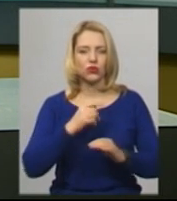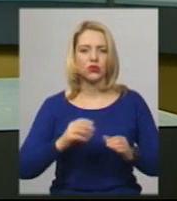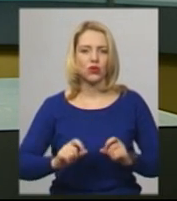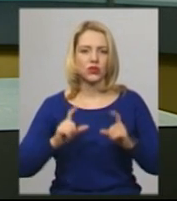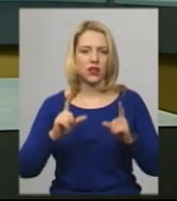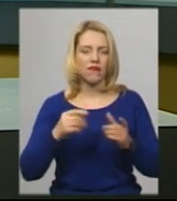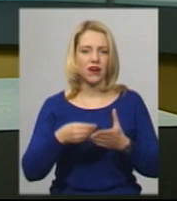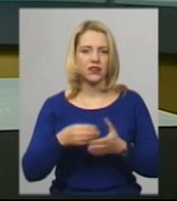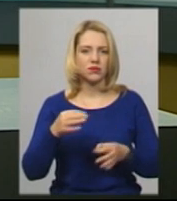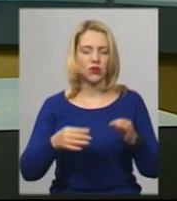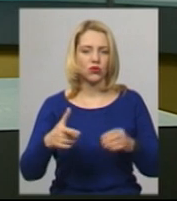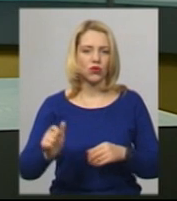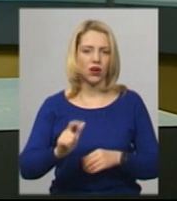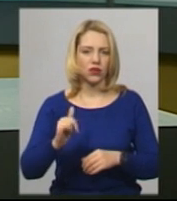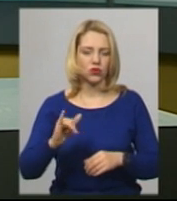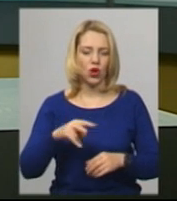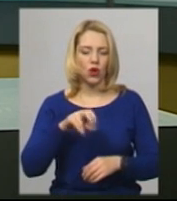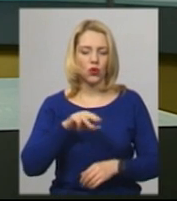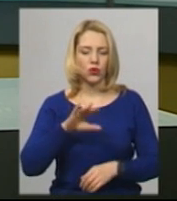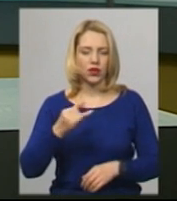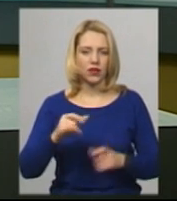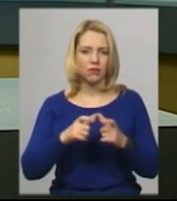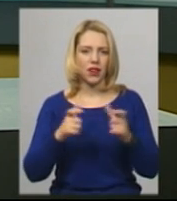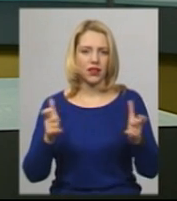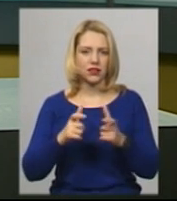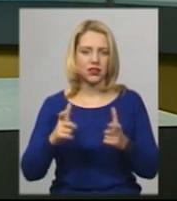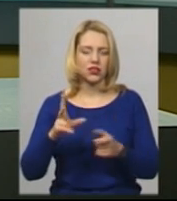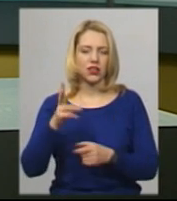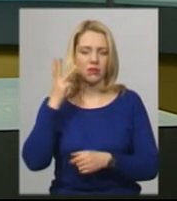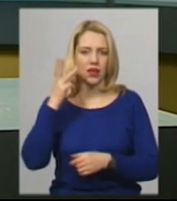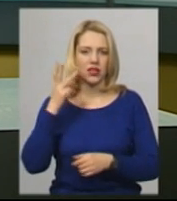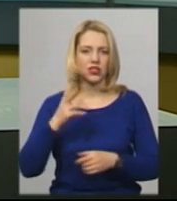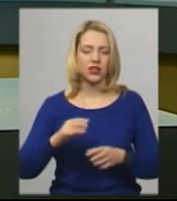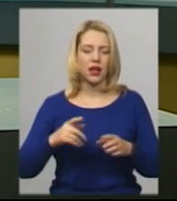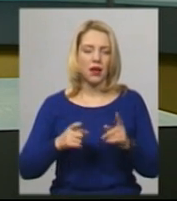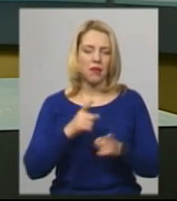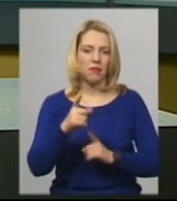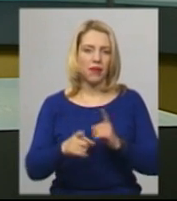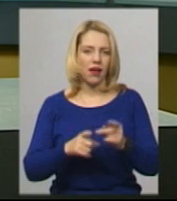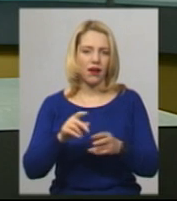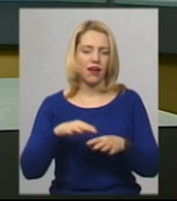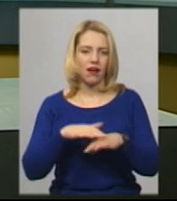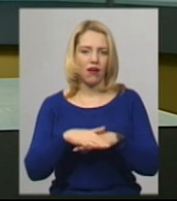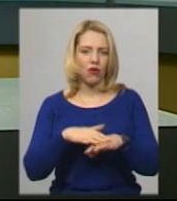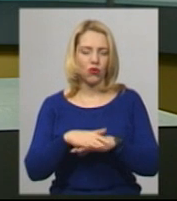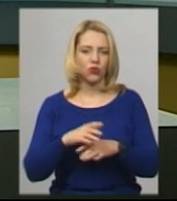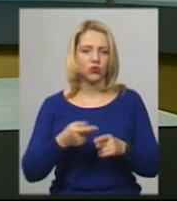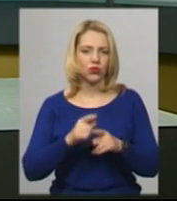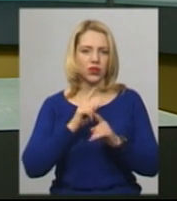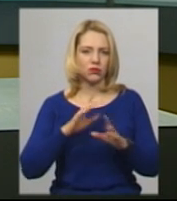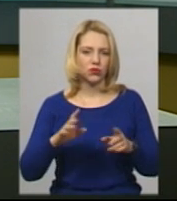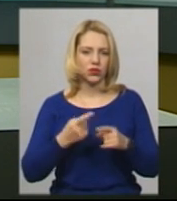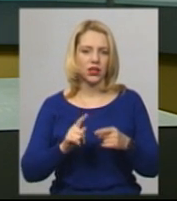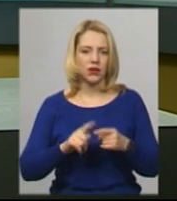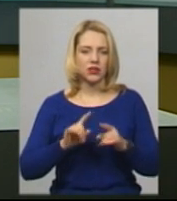газу. Отже, у лютому в платіжках хмельничан перерахунку за надані послуги уже не буде. Про це розповідає заступник Хмельницького